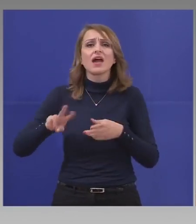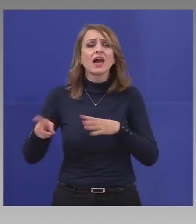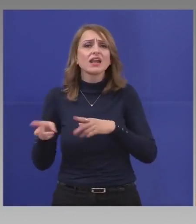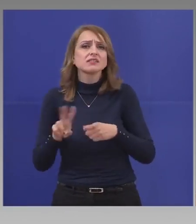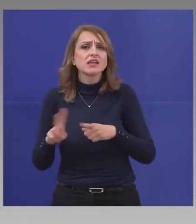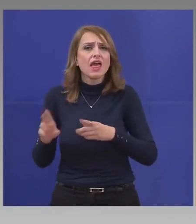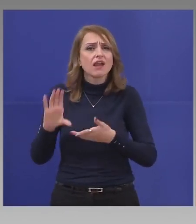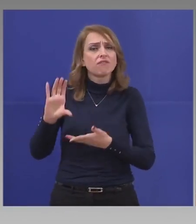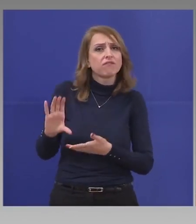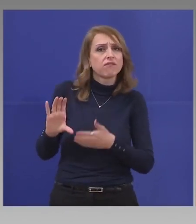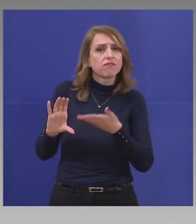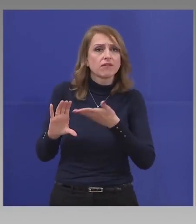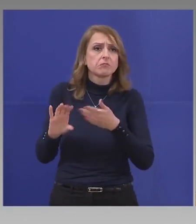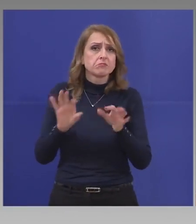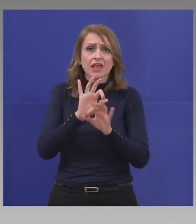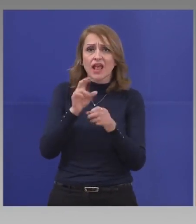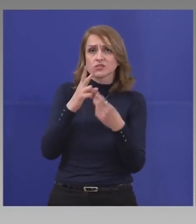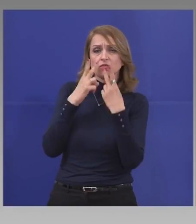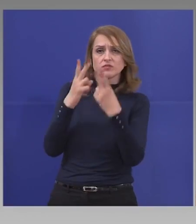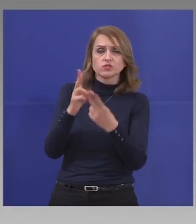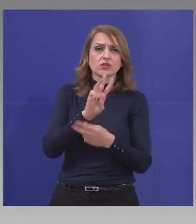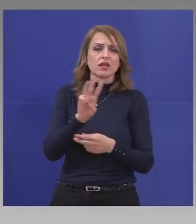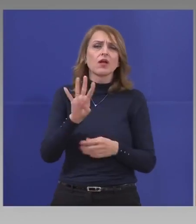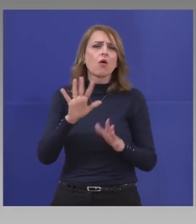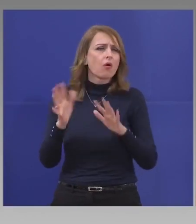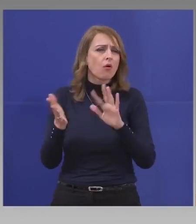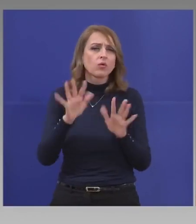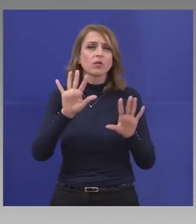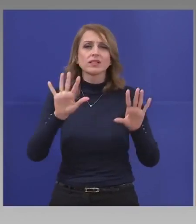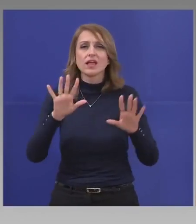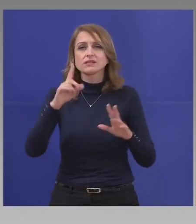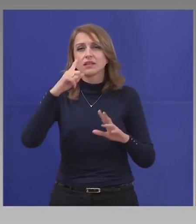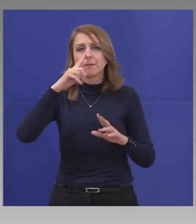тоя е на сайта на финанса. Около 10 милиарда.